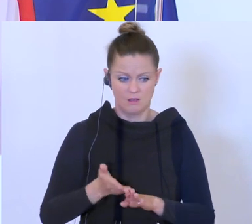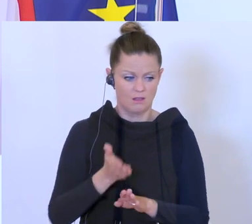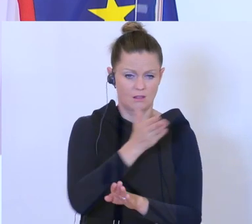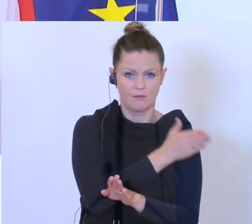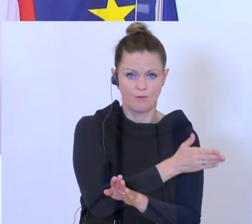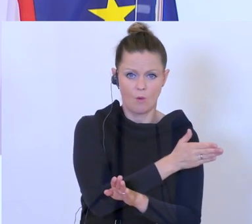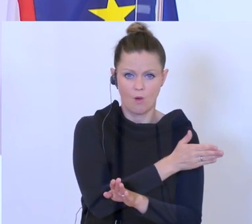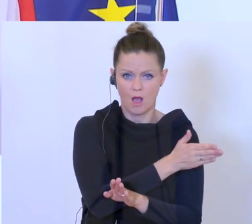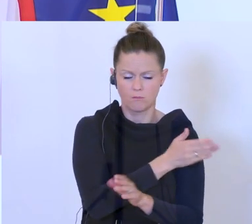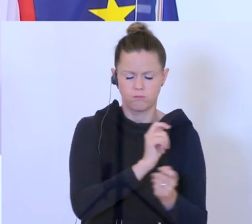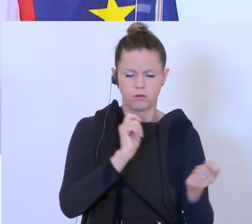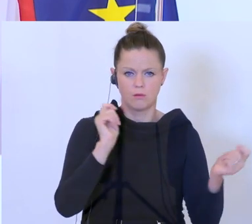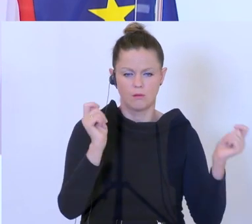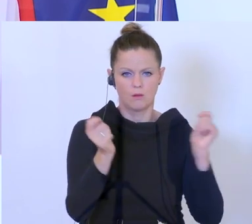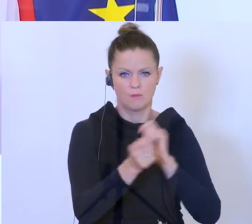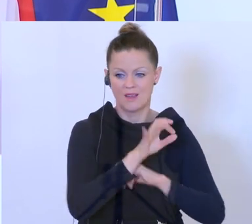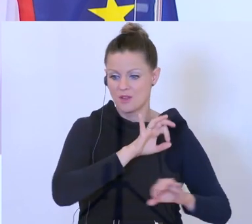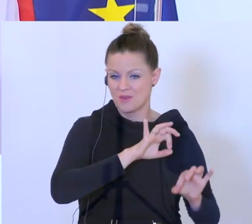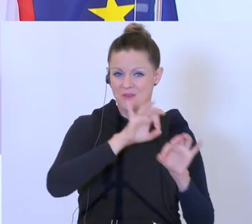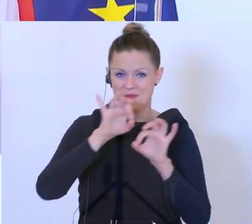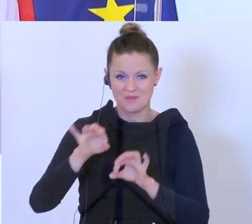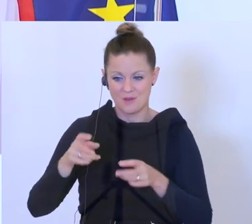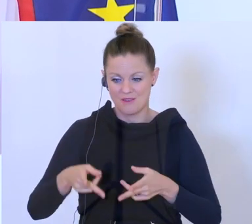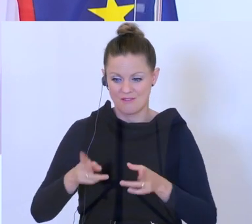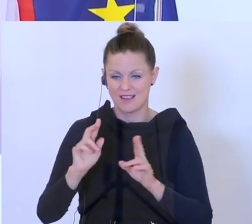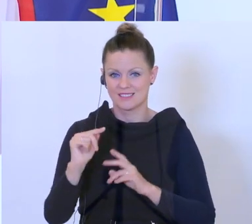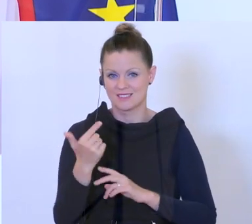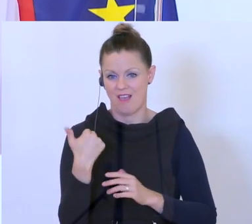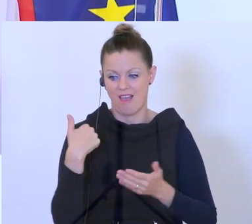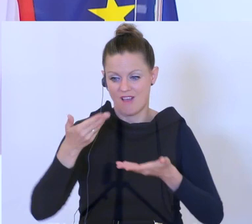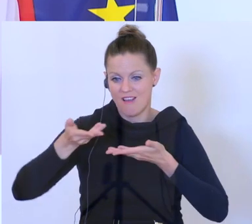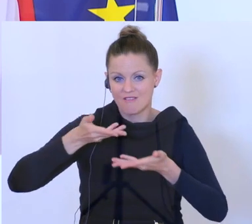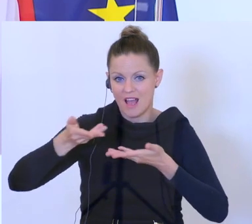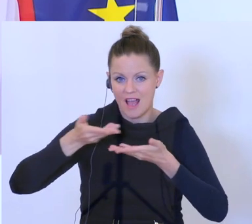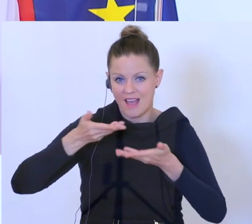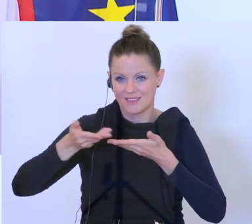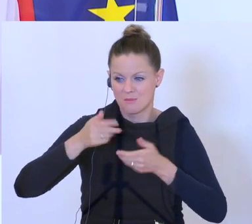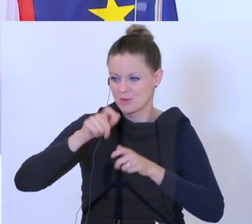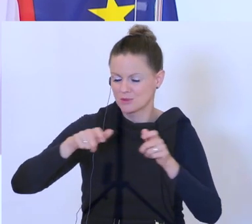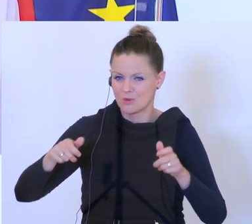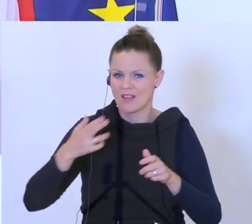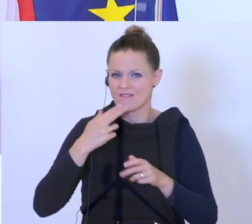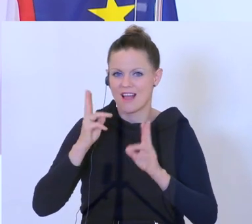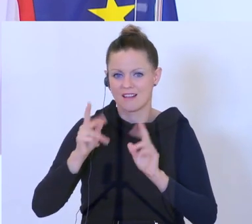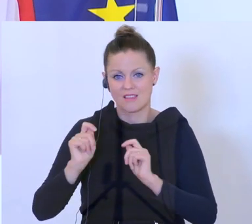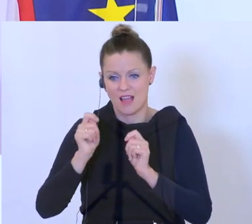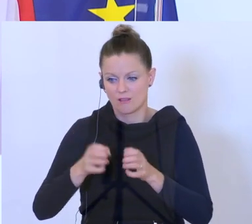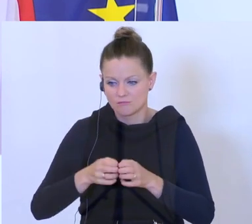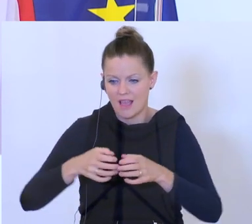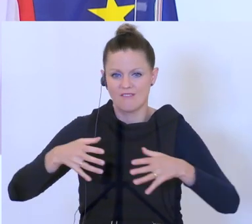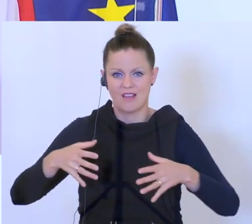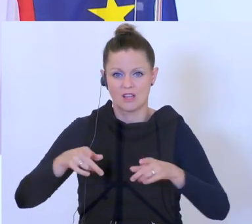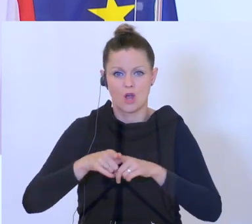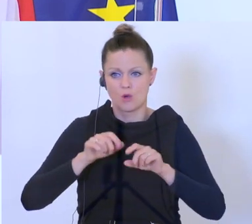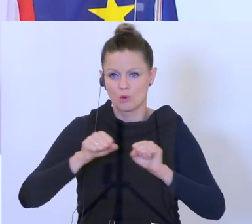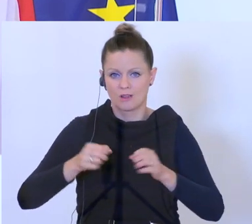massive Änderungen für die Phase 2 vorgesehen gehabt und verhandelt, wo wir den Bezugskreis erweitert haben, wo wir die Möglichkeiten